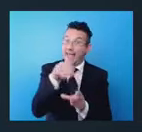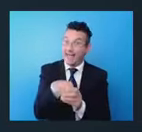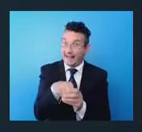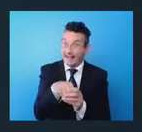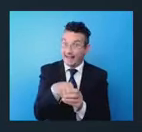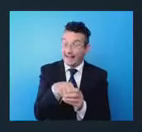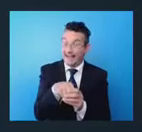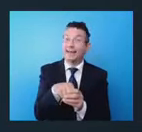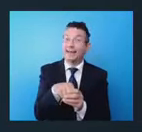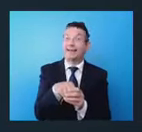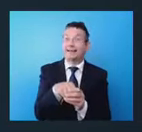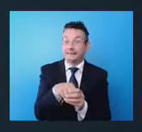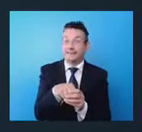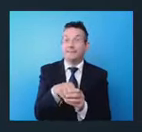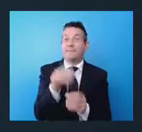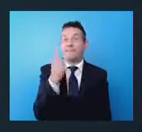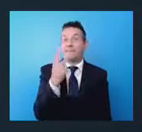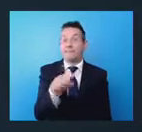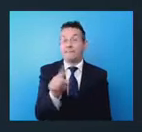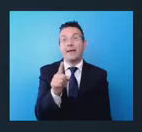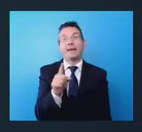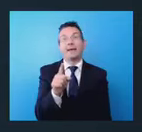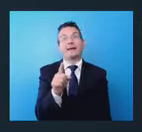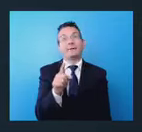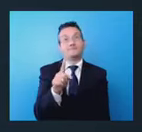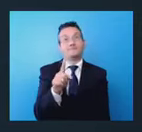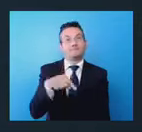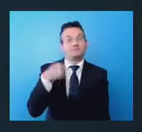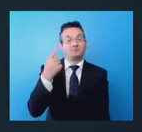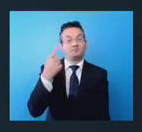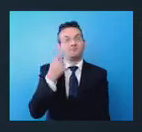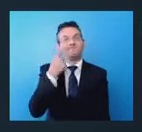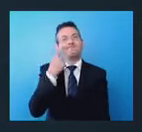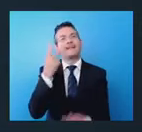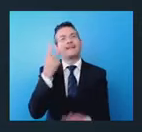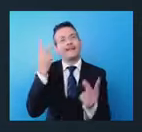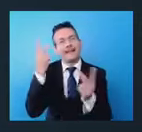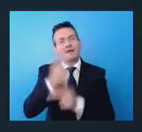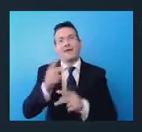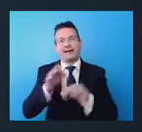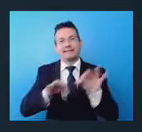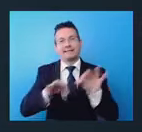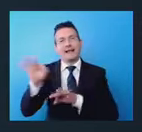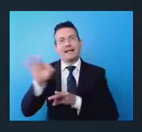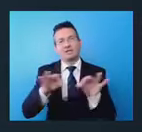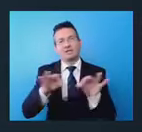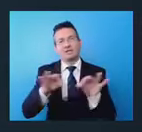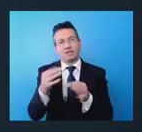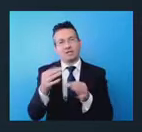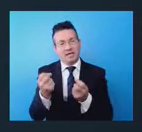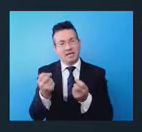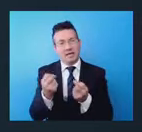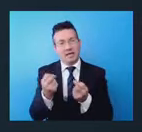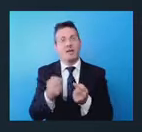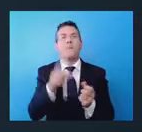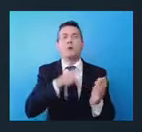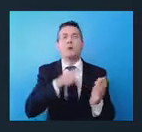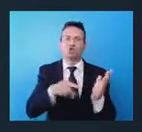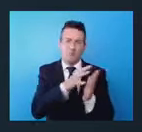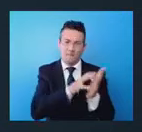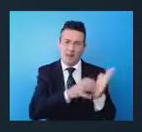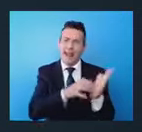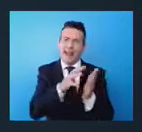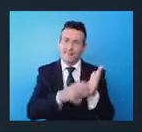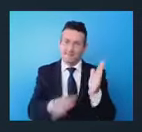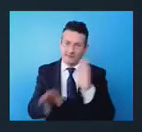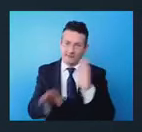comporrà la vera e propria strategia, cioè quindi si parte dal position paper, ma anche si raccolgono e si portano